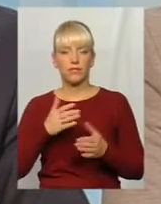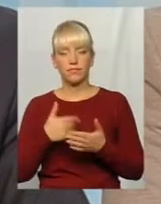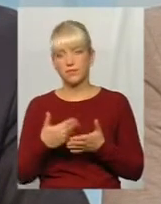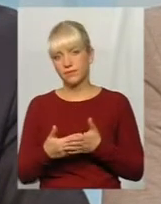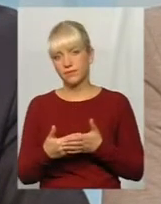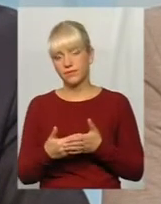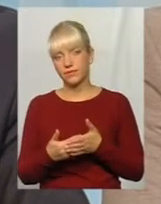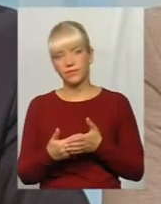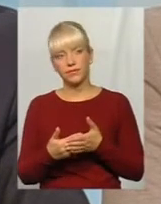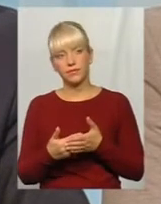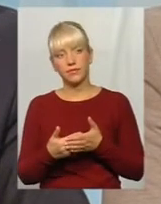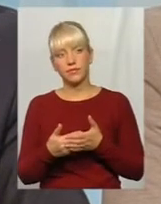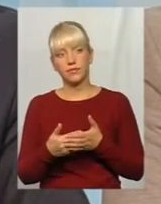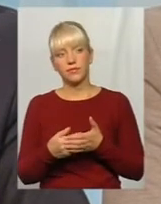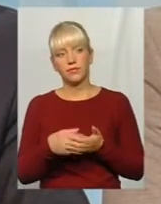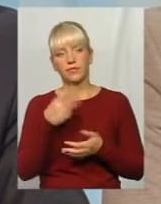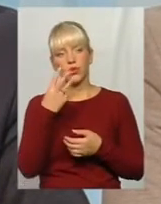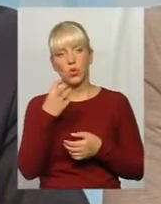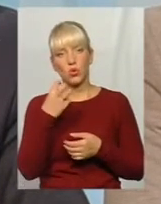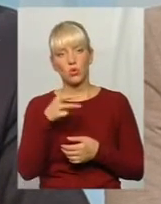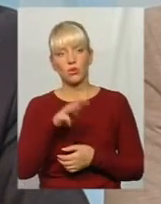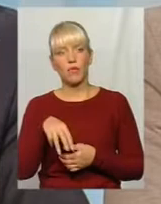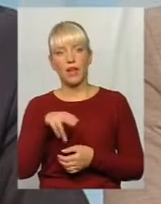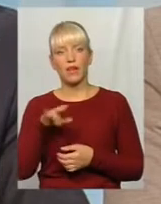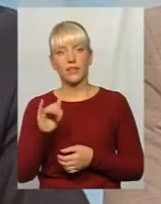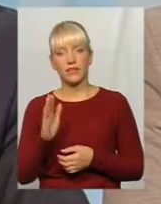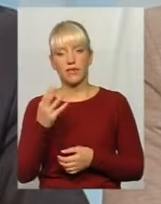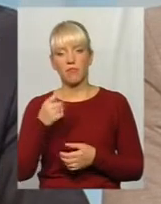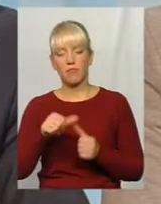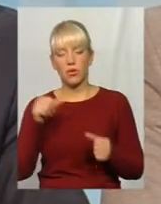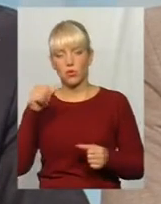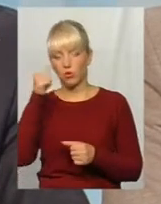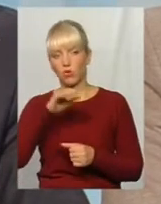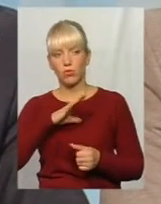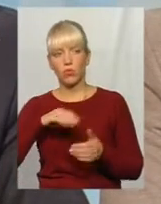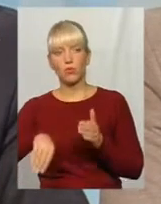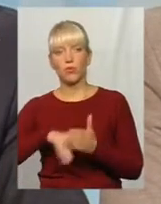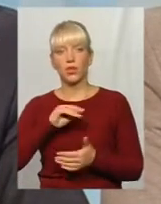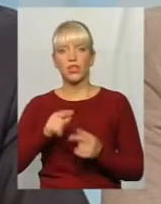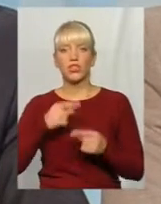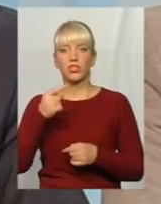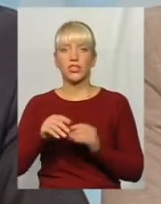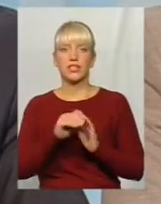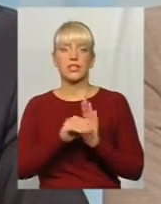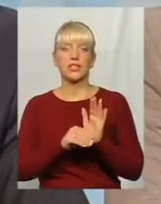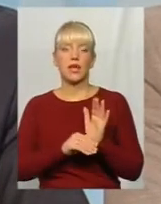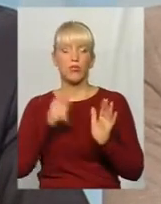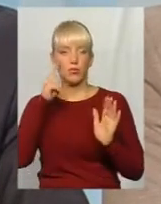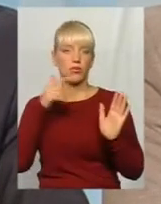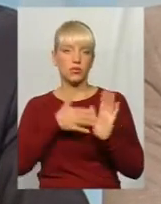більше 300 мільярдів минулого року було закуплено через систему «Прозоро». Тобто це ринок